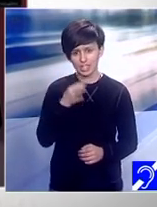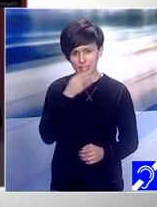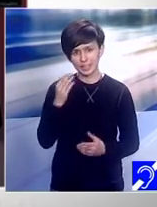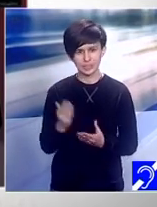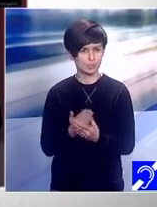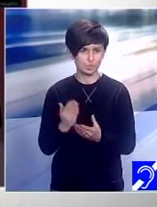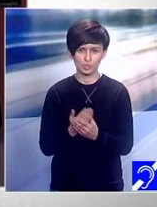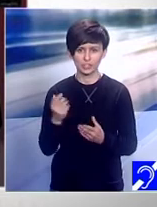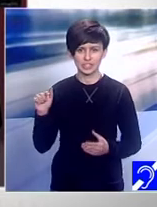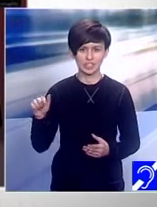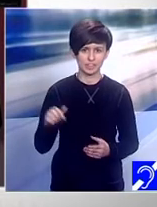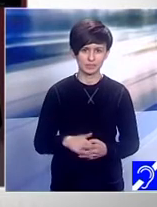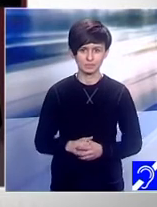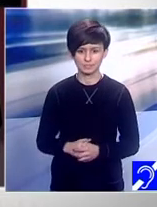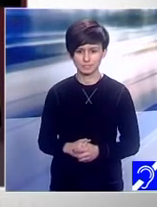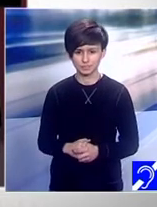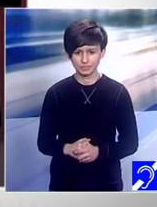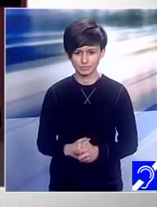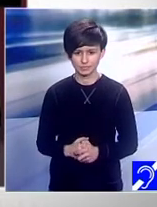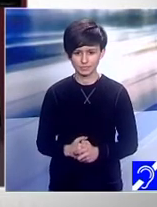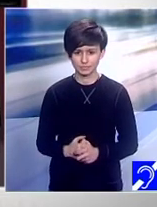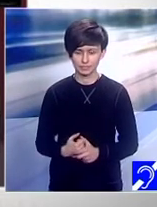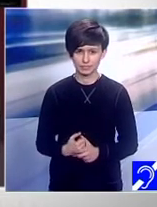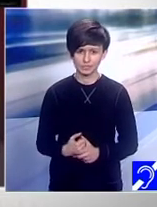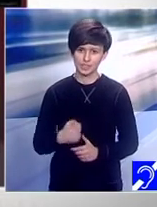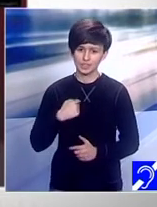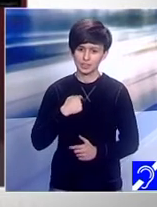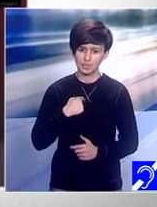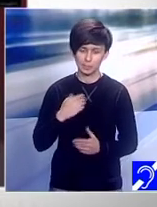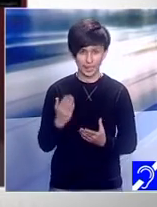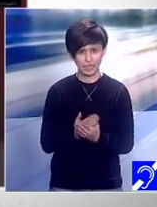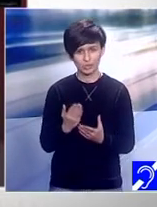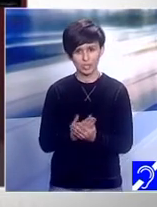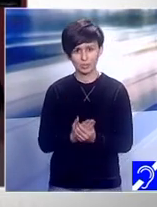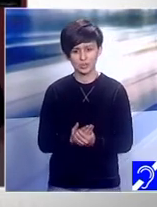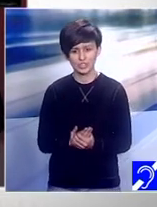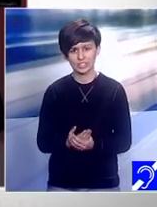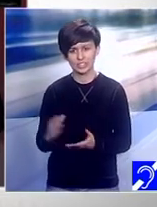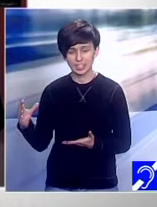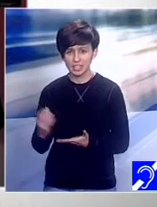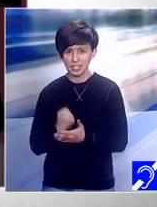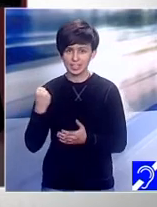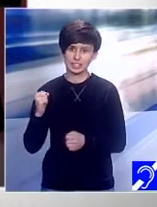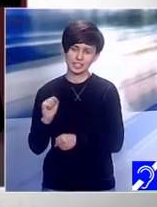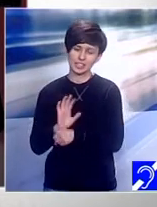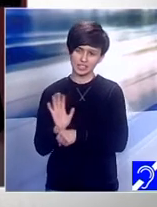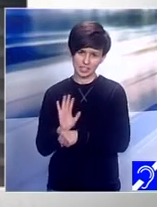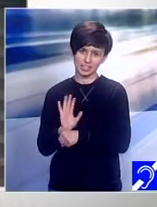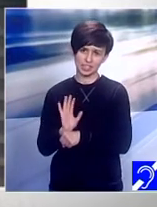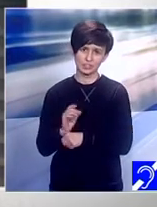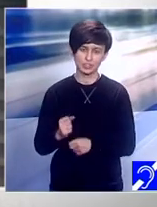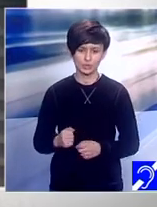zis de realizările de la TVR și de la multe lecți și multe intervenții și știri. Tu ești